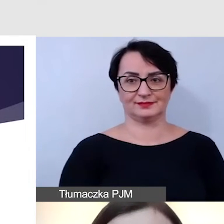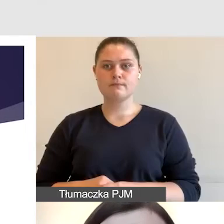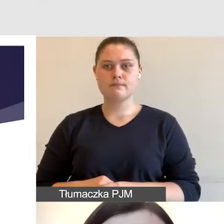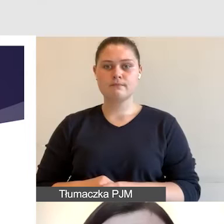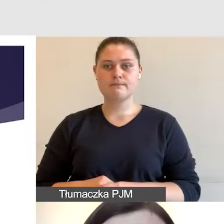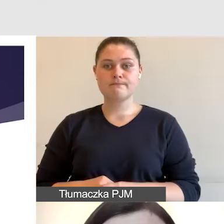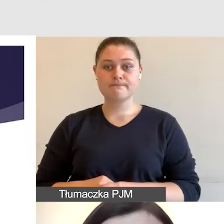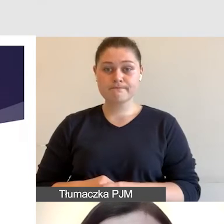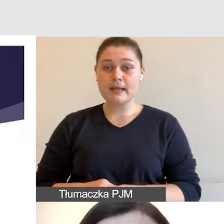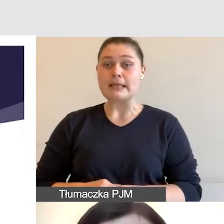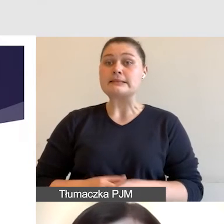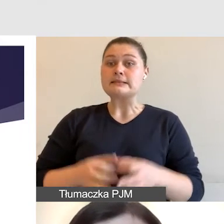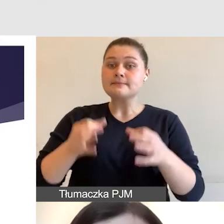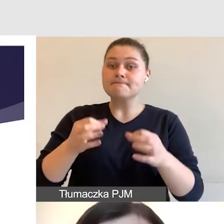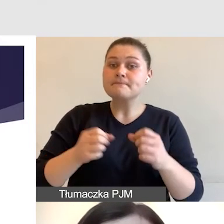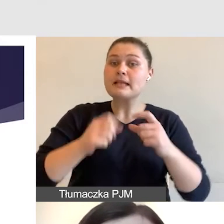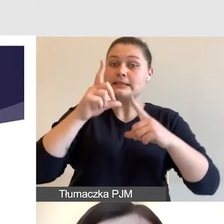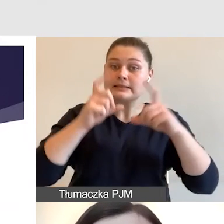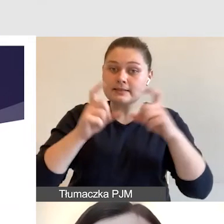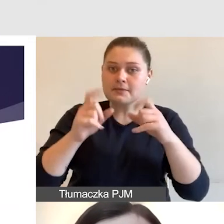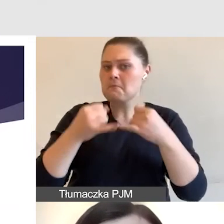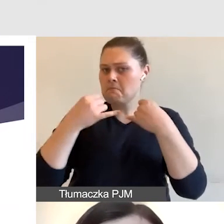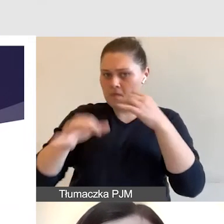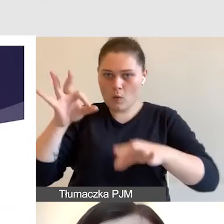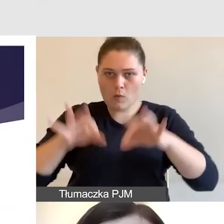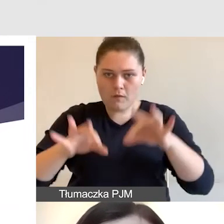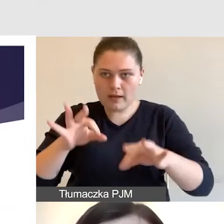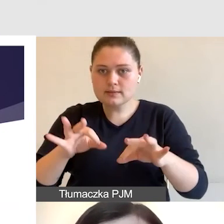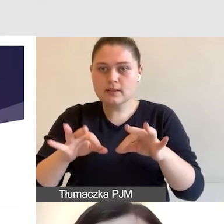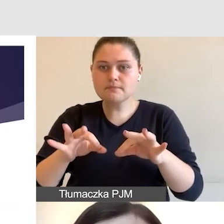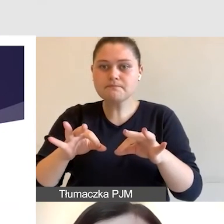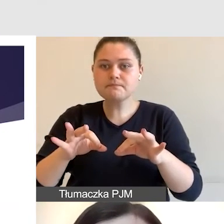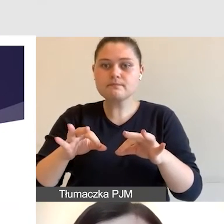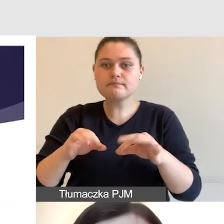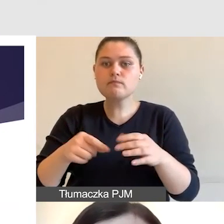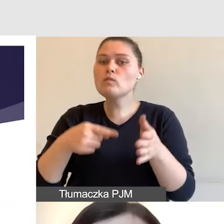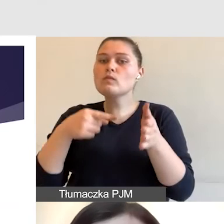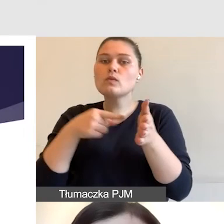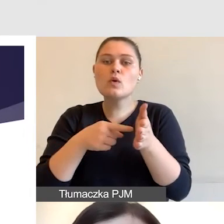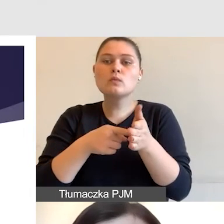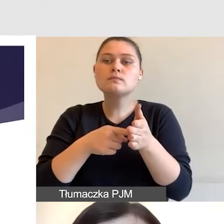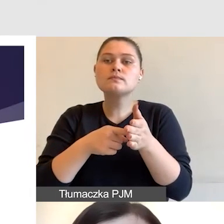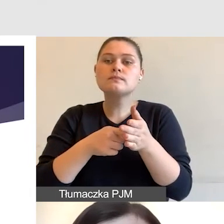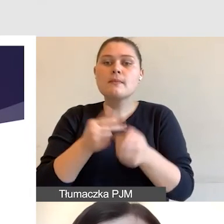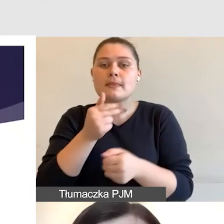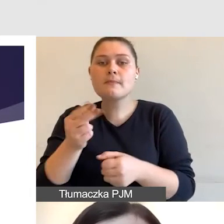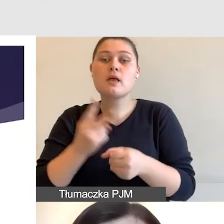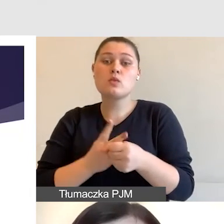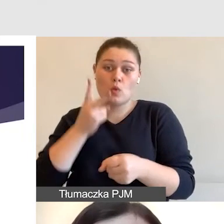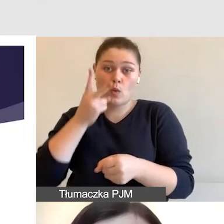Przyjrzyjmy się zdjęciom z innej konferencji, tym razem o dostępności mediów z